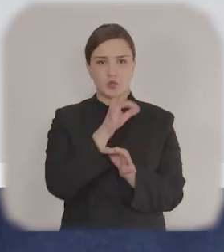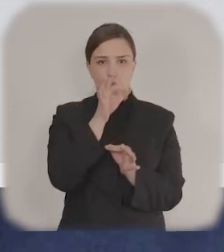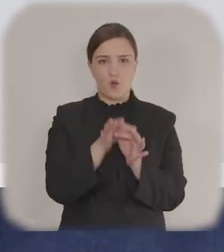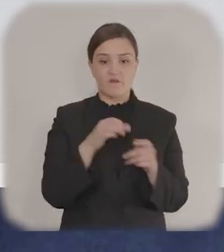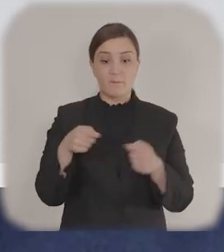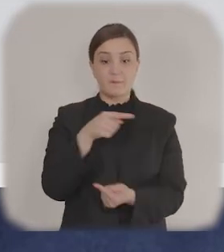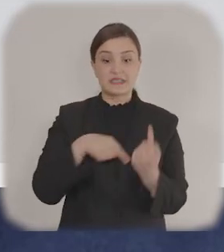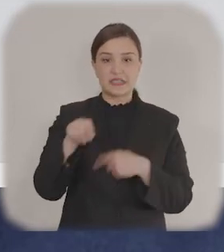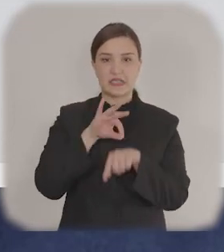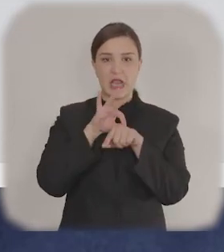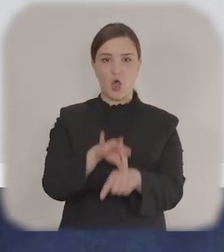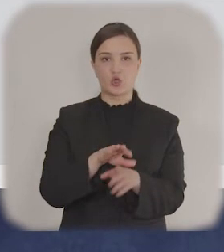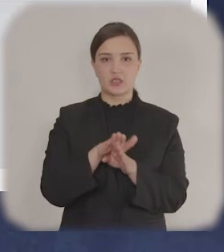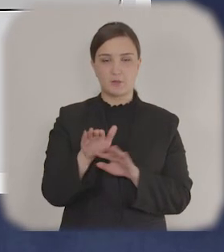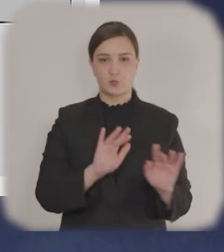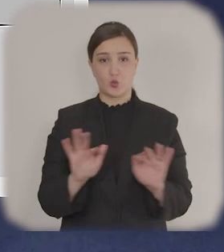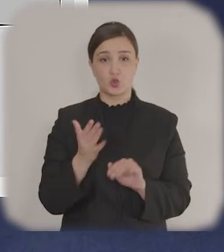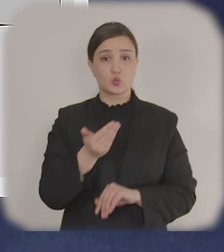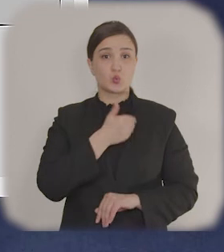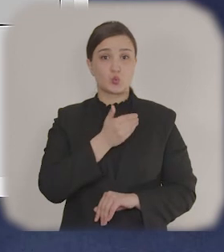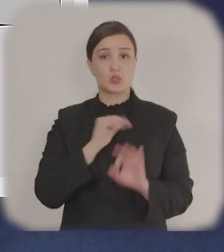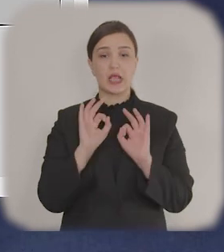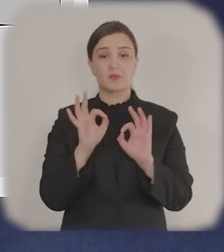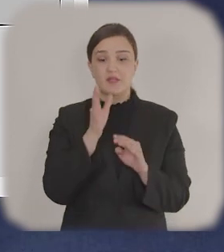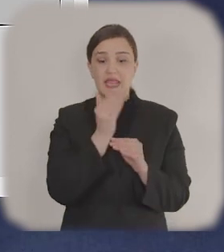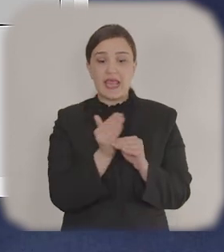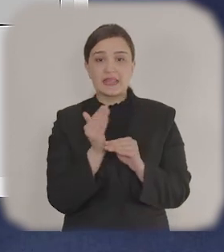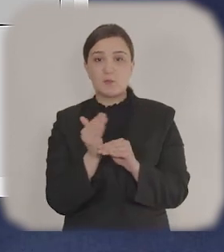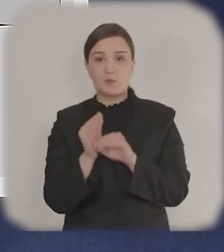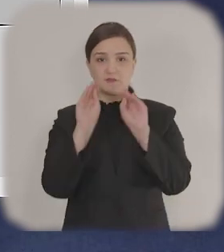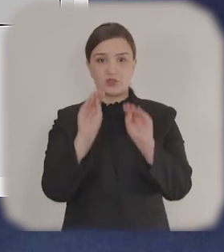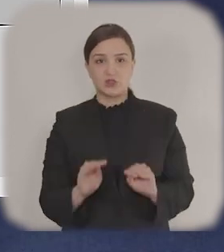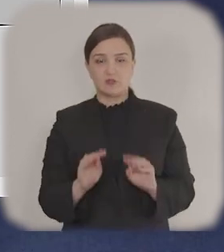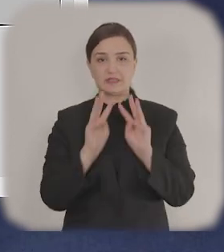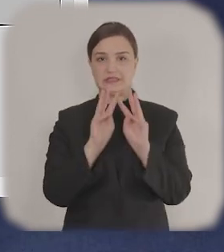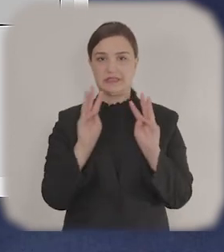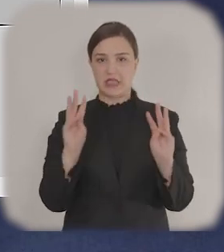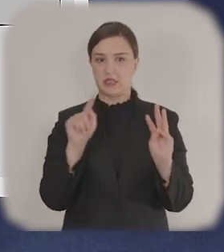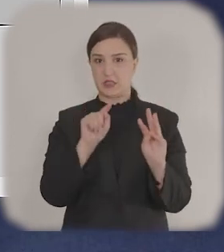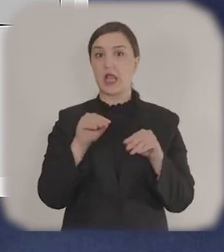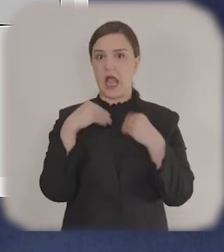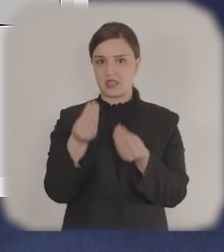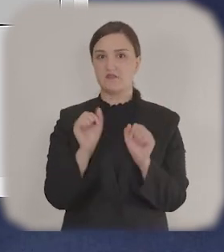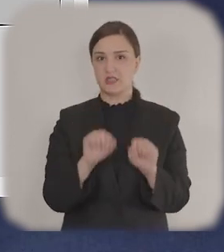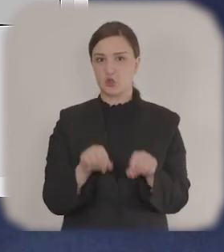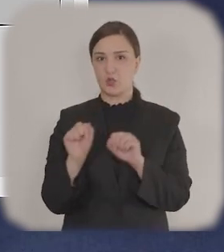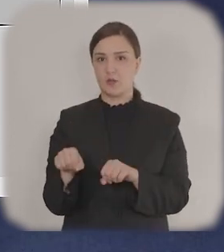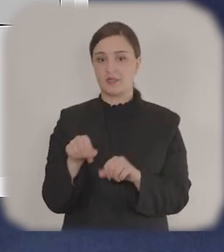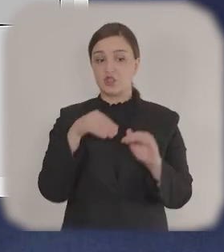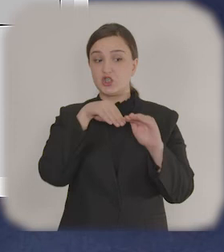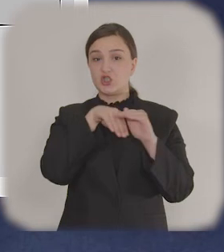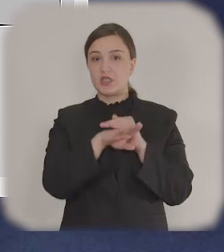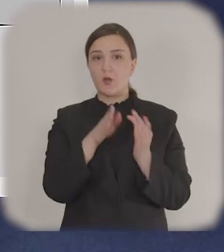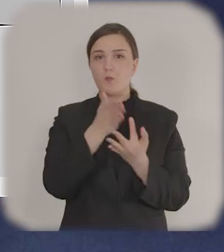Bəyanatı mərhələvi şəkildə doldurmaq istəyirsinizsə, saytın funksionalı sizə bəyanatın qismən doldurulmuş variantını saxlamaq imkanını